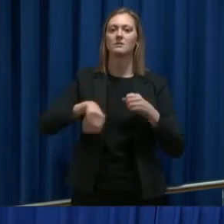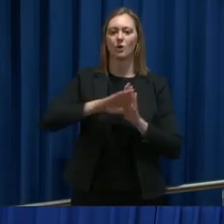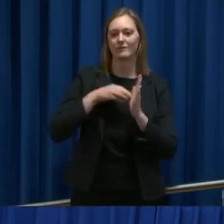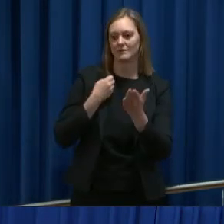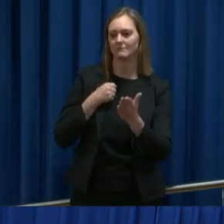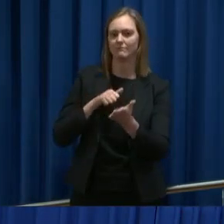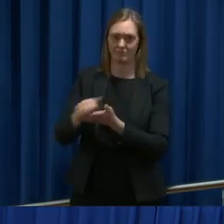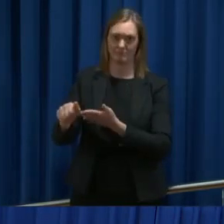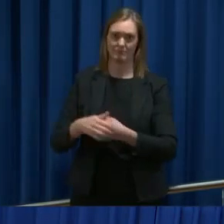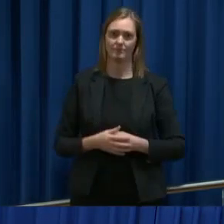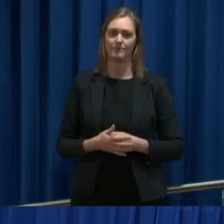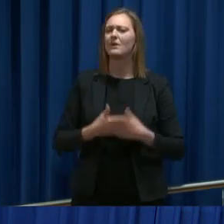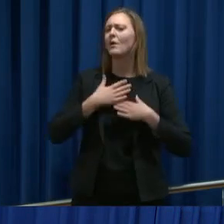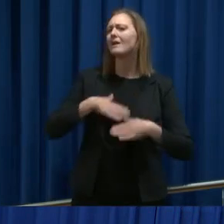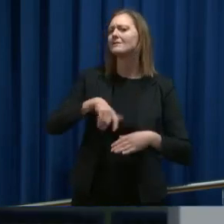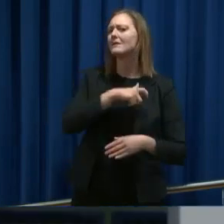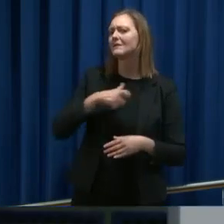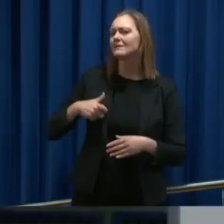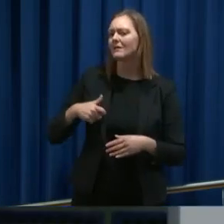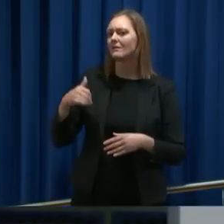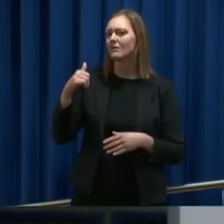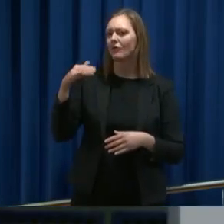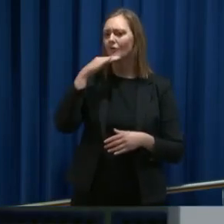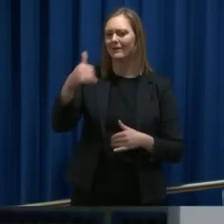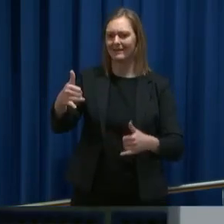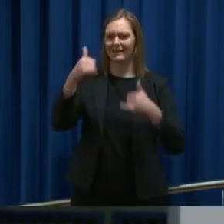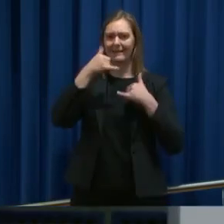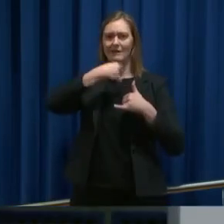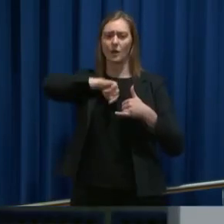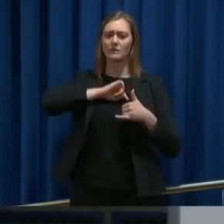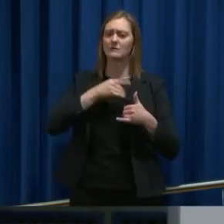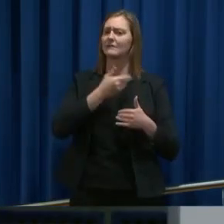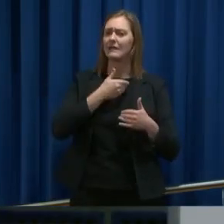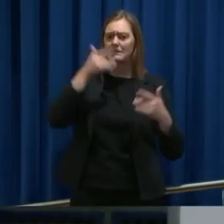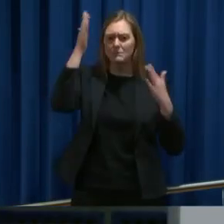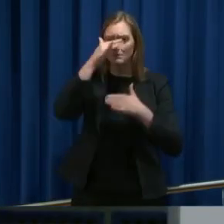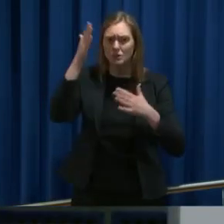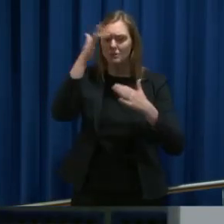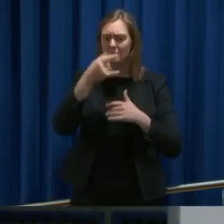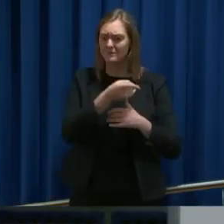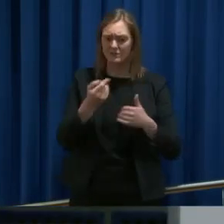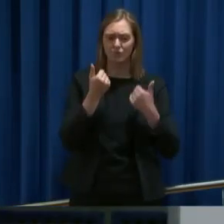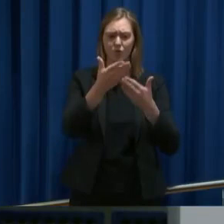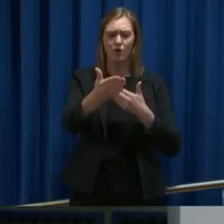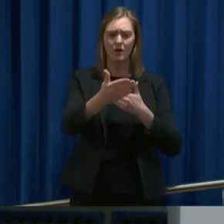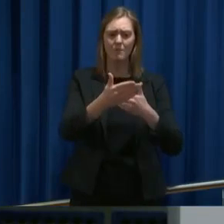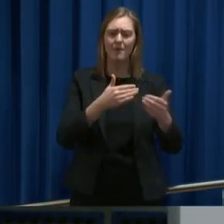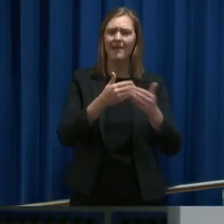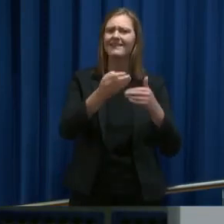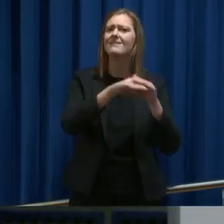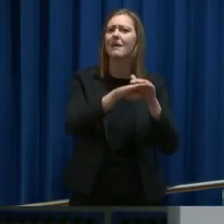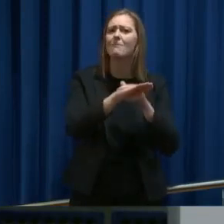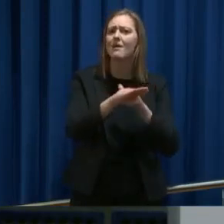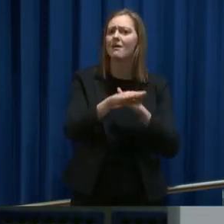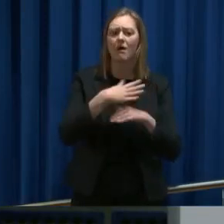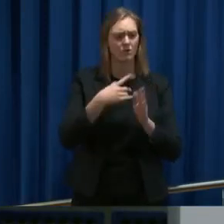spørsmål til helseministeren også, for folk ringer til oss og er veldig bekymret for de som får pleie i hjemmet. Det er ikke